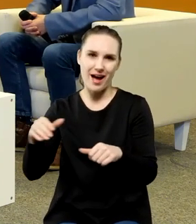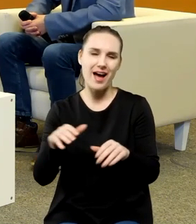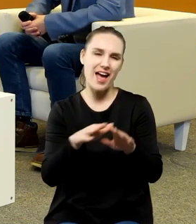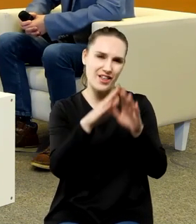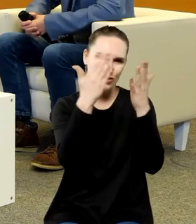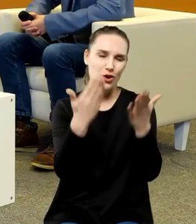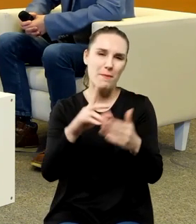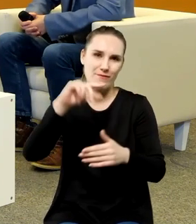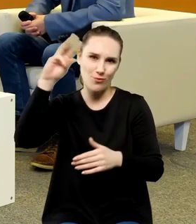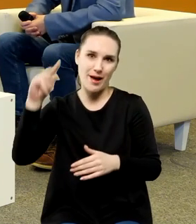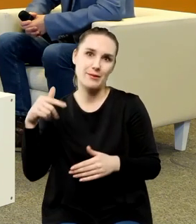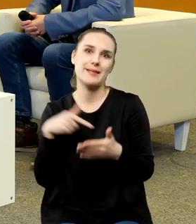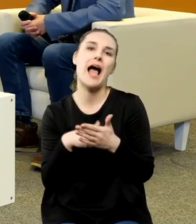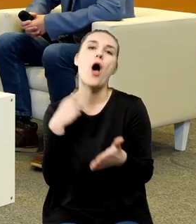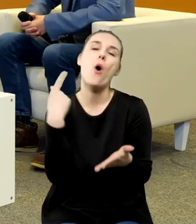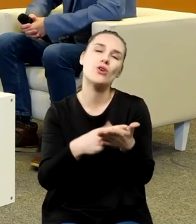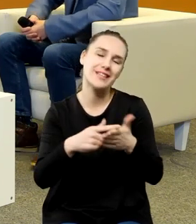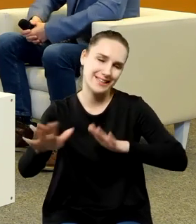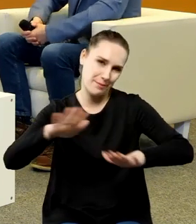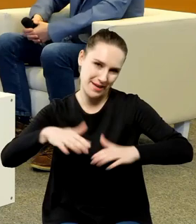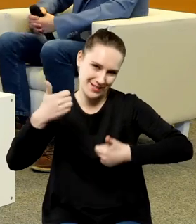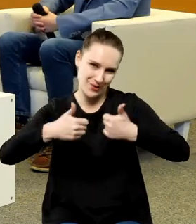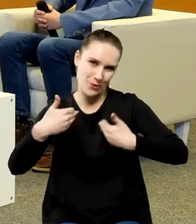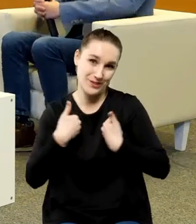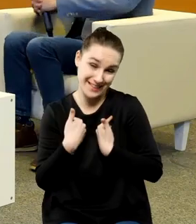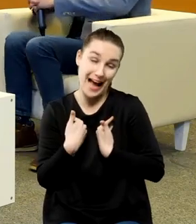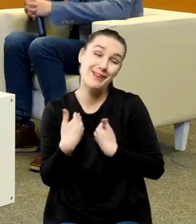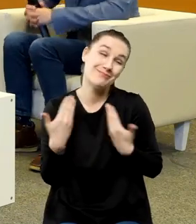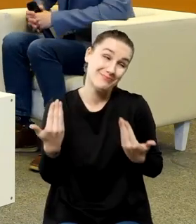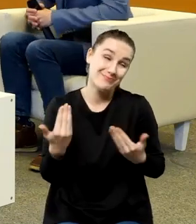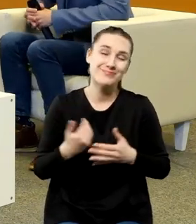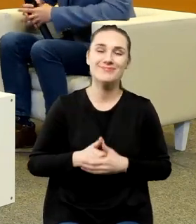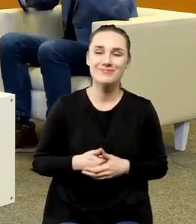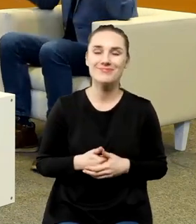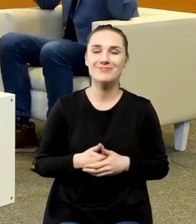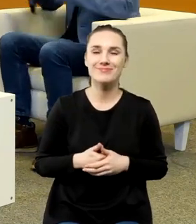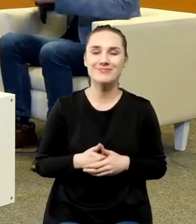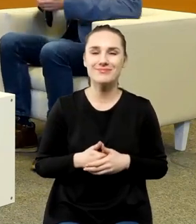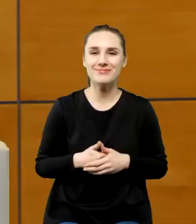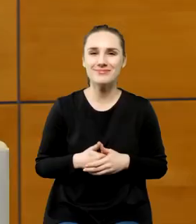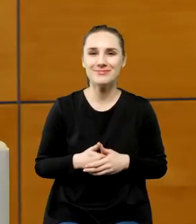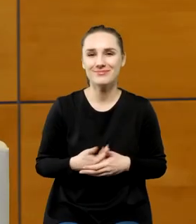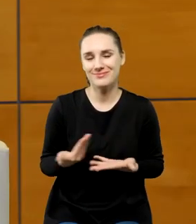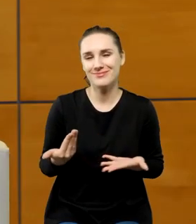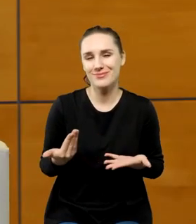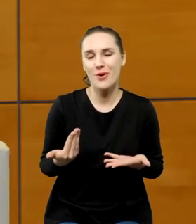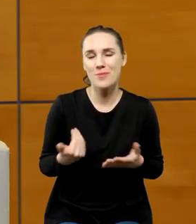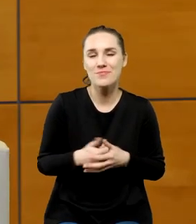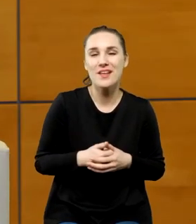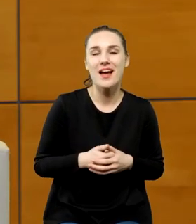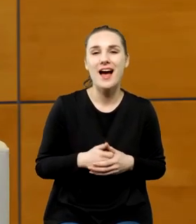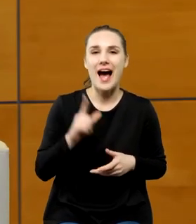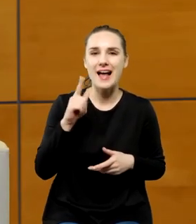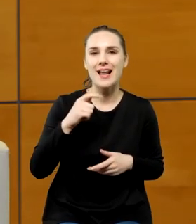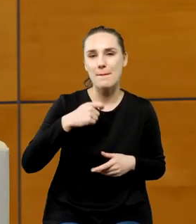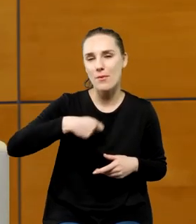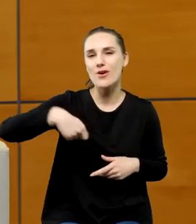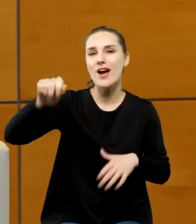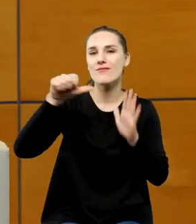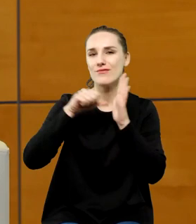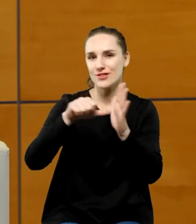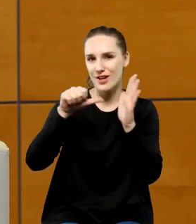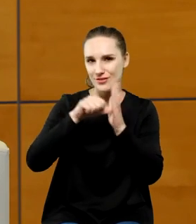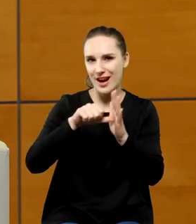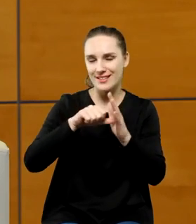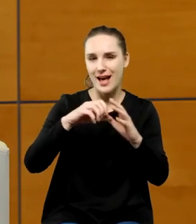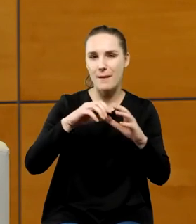zająłem ostatnie miejsce w tym konkursie no bo tak to było a nie mniej pojechałem z wycieczką do planetarium